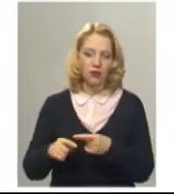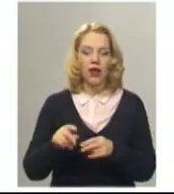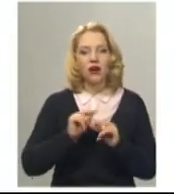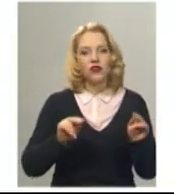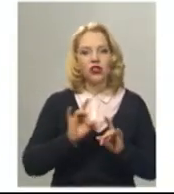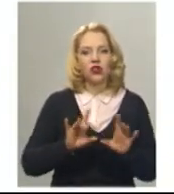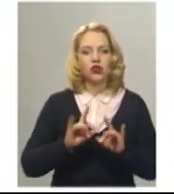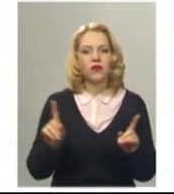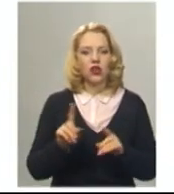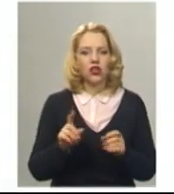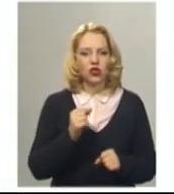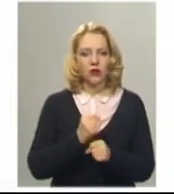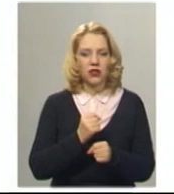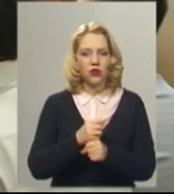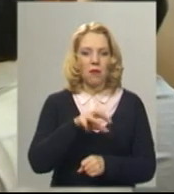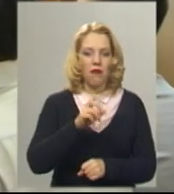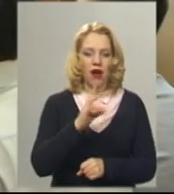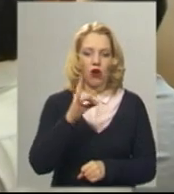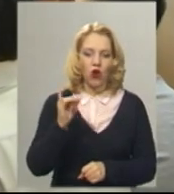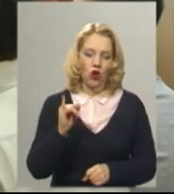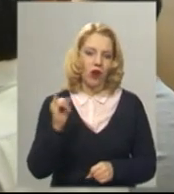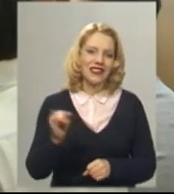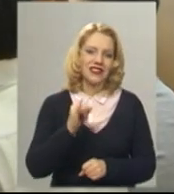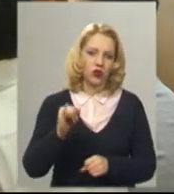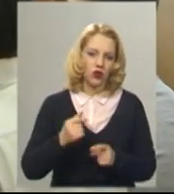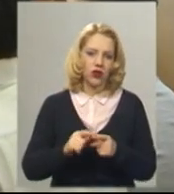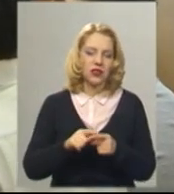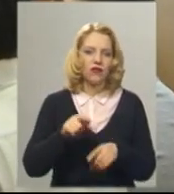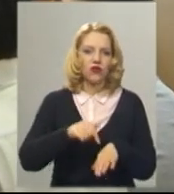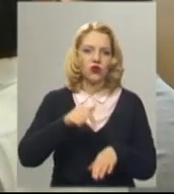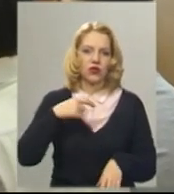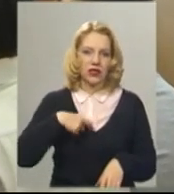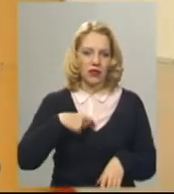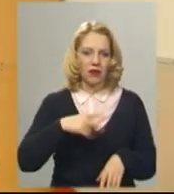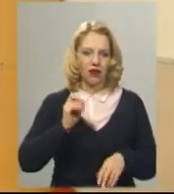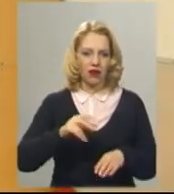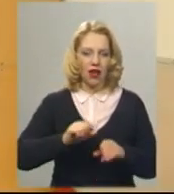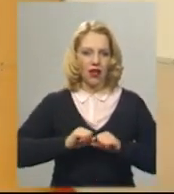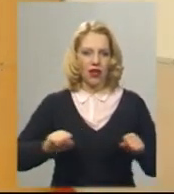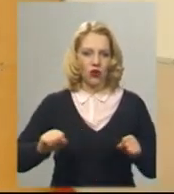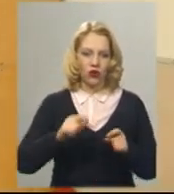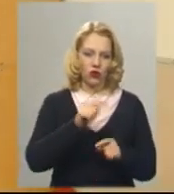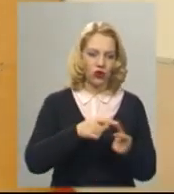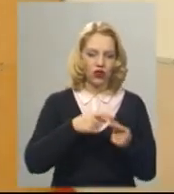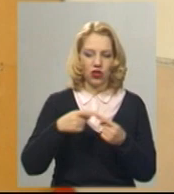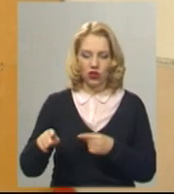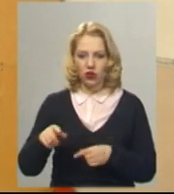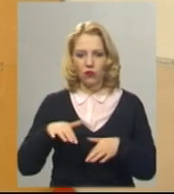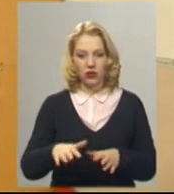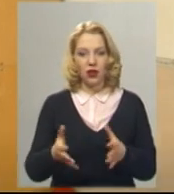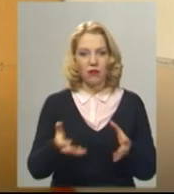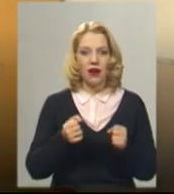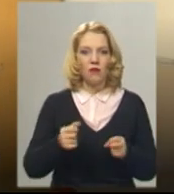методикою макроісторії. Це дає змогу учням відчути емоційний стан героїв цієї чи іншої події. Беремо тему, яку